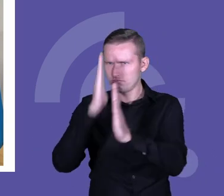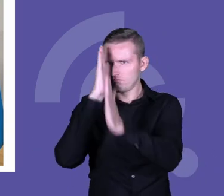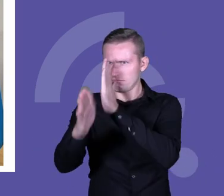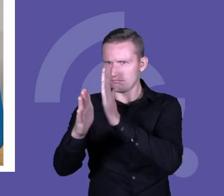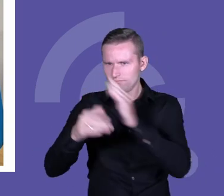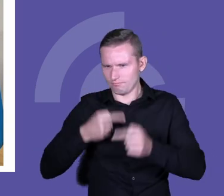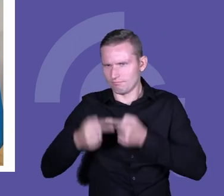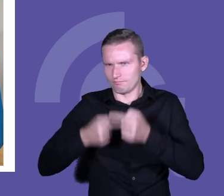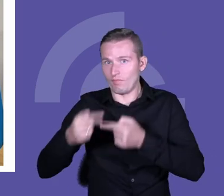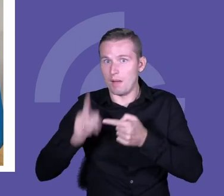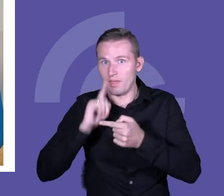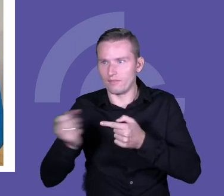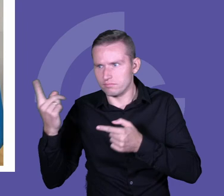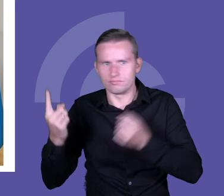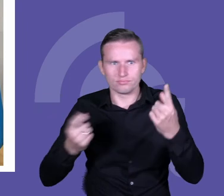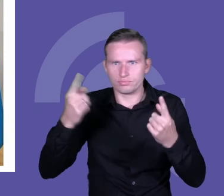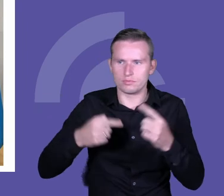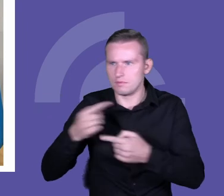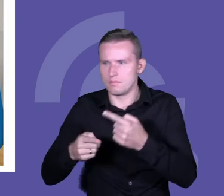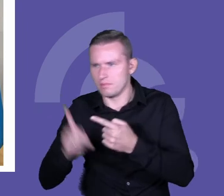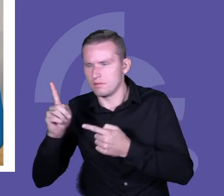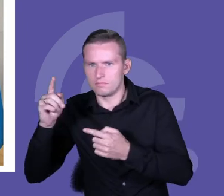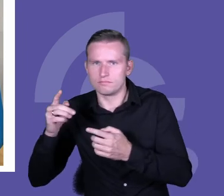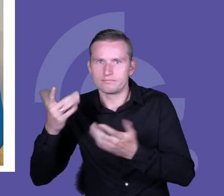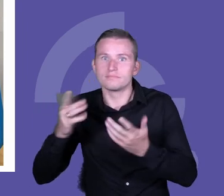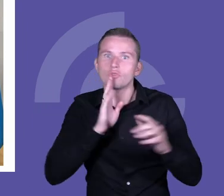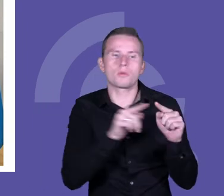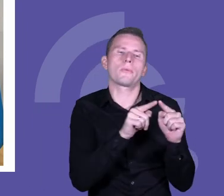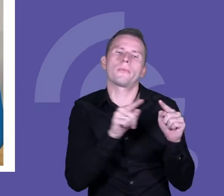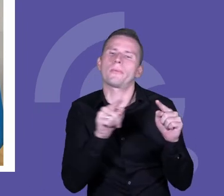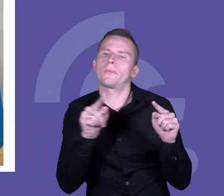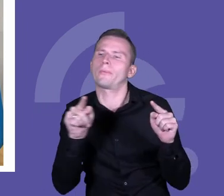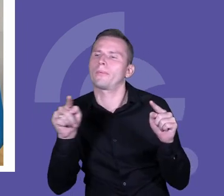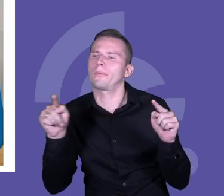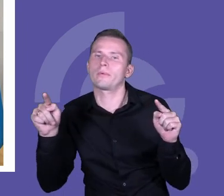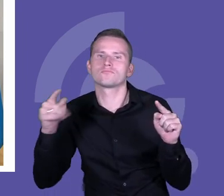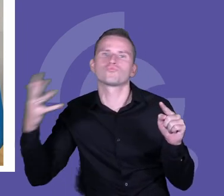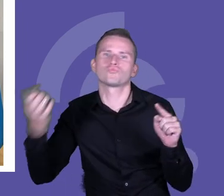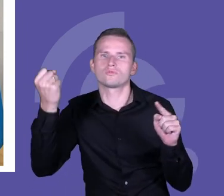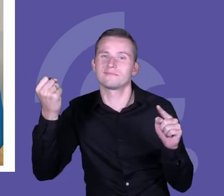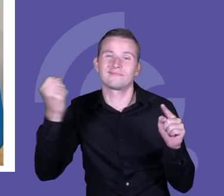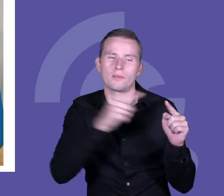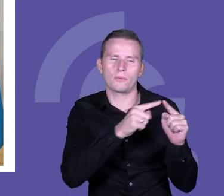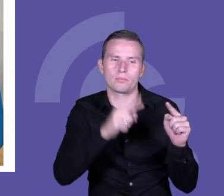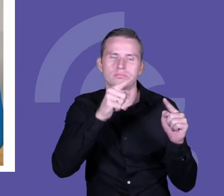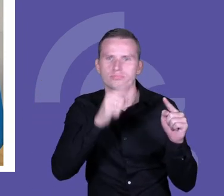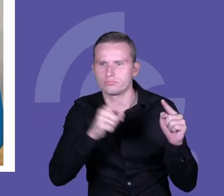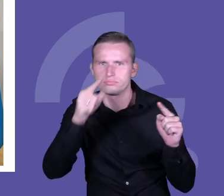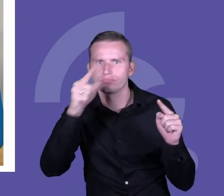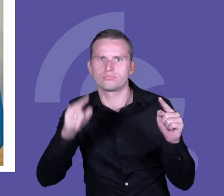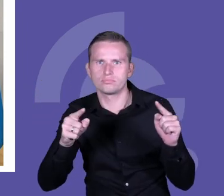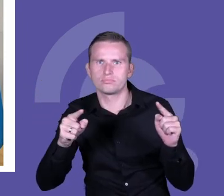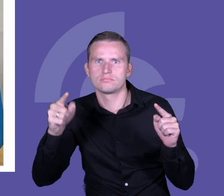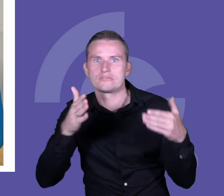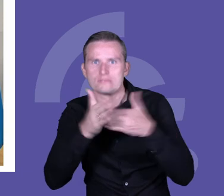sobie, że to jest taki książkowy przykład nieliniowych działań, gdzie tyle rzeczy się po drodze wydarzyło. Pandemia, na końcu wojna, to o czym Małgosia